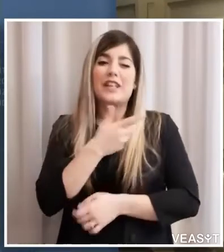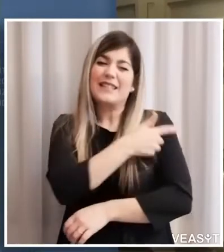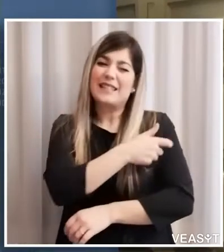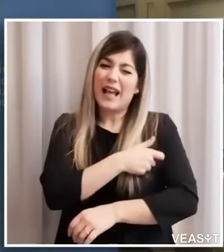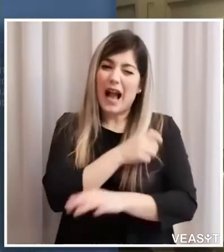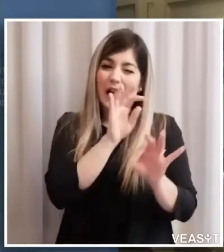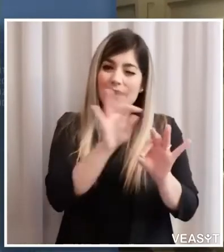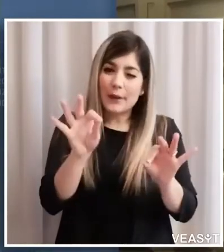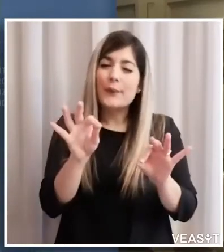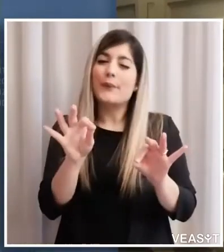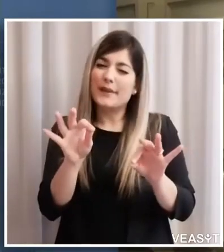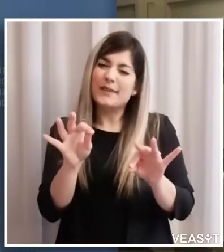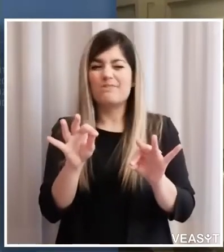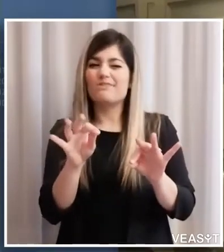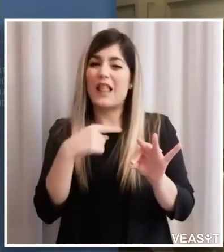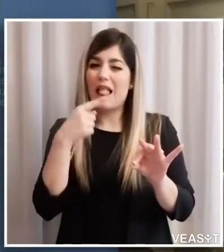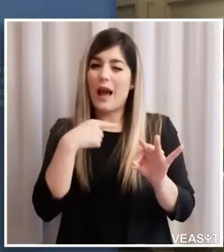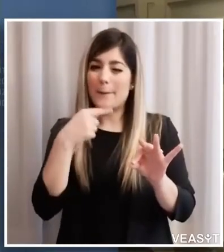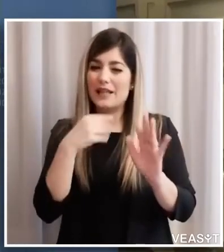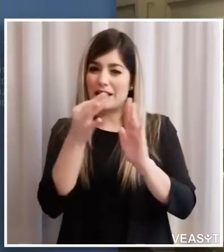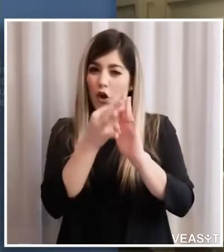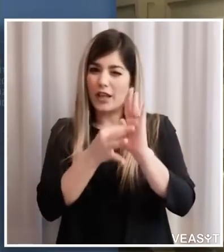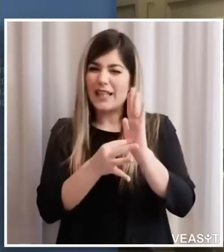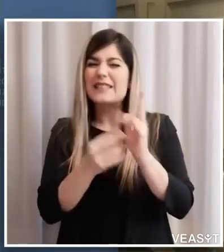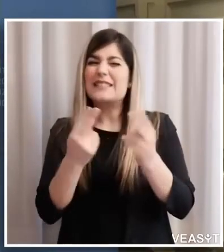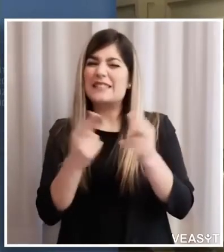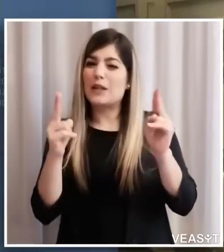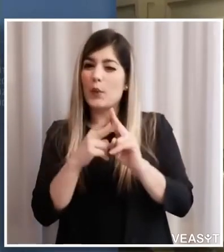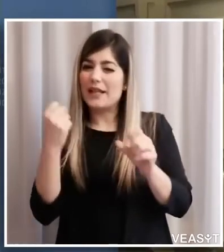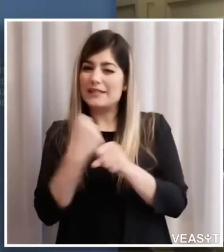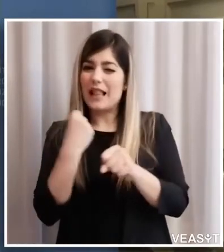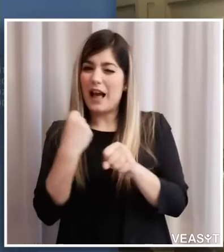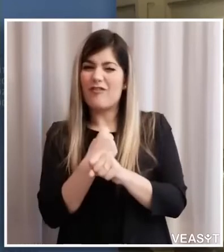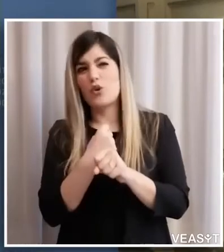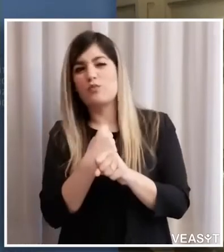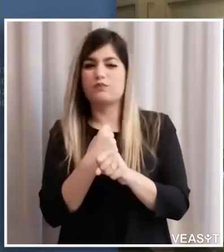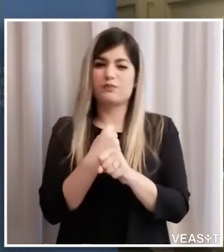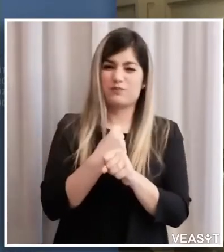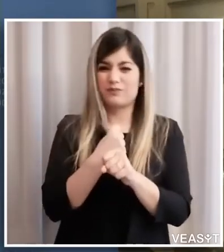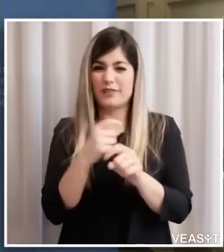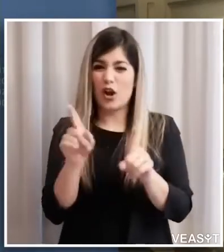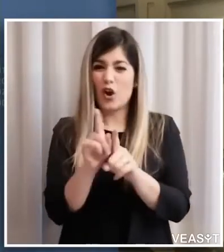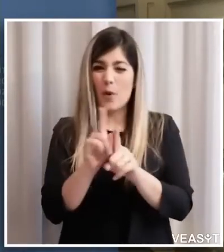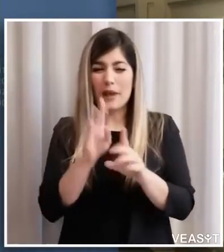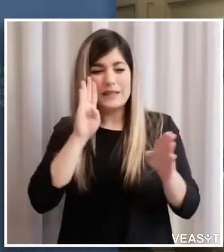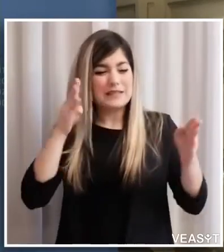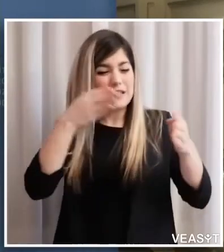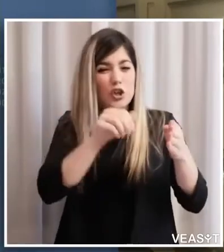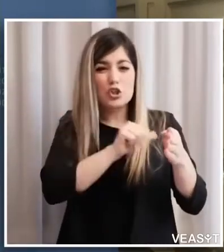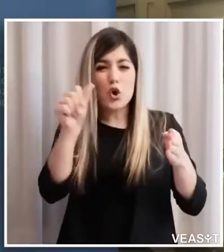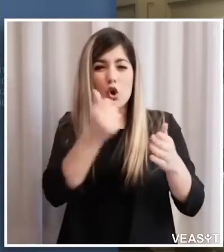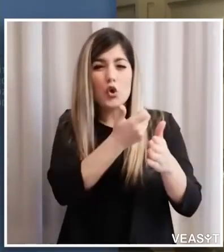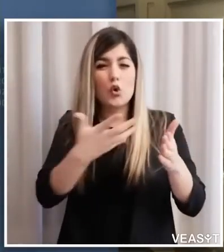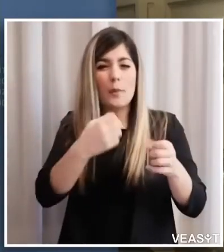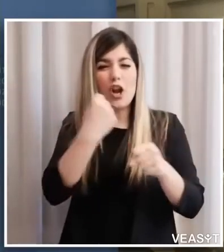elaborato congiuntamente sulla sicurezza sul lavoro sostenendo che si ponga il focus sul numero dei lavoratori e non sulla